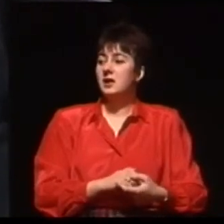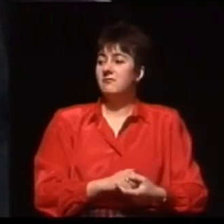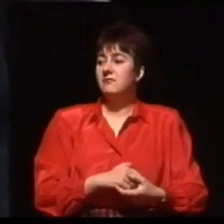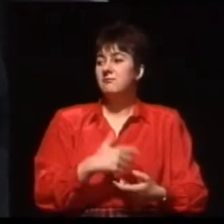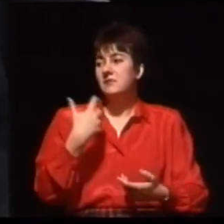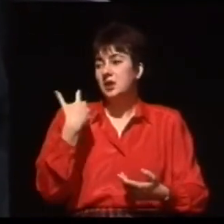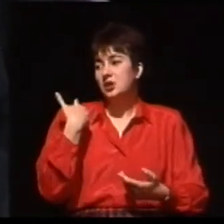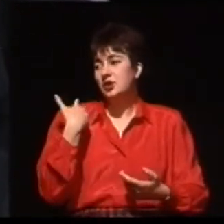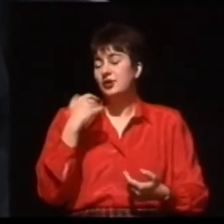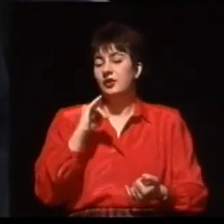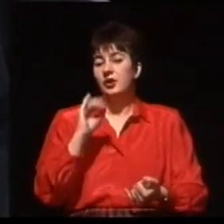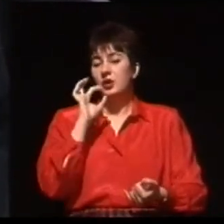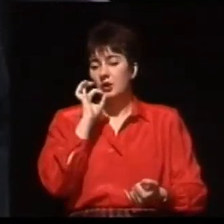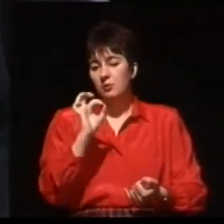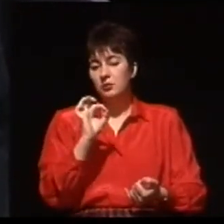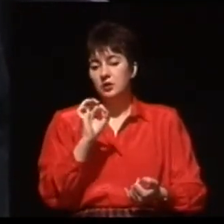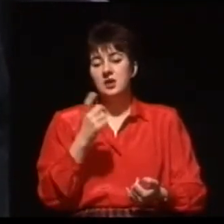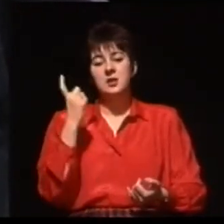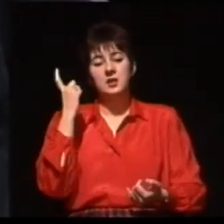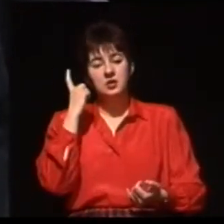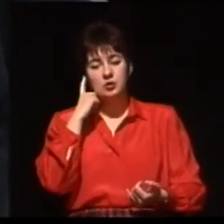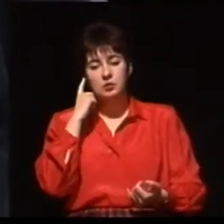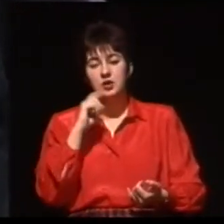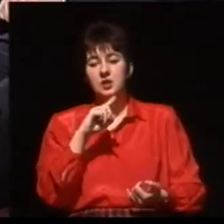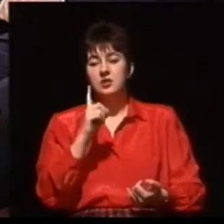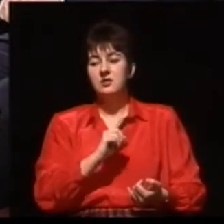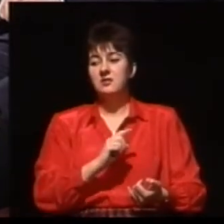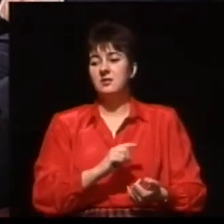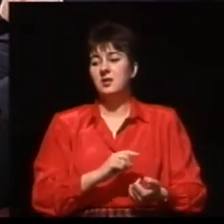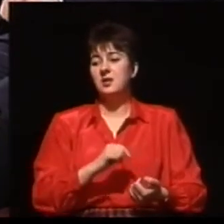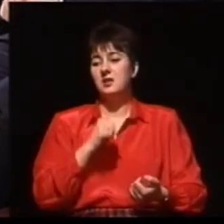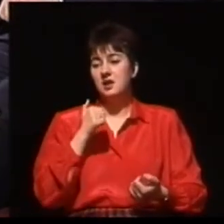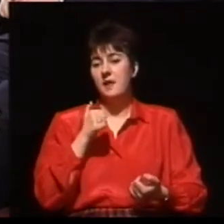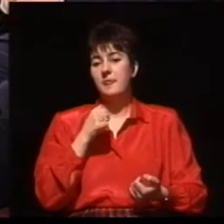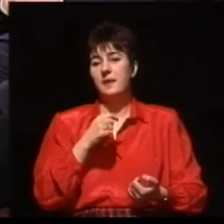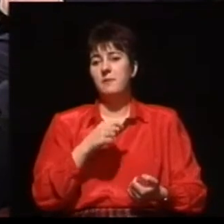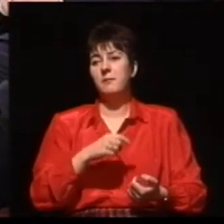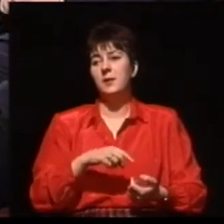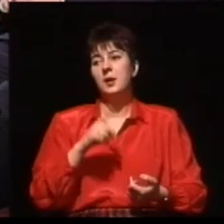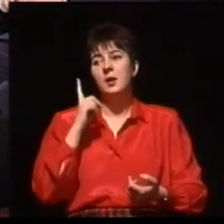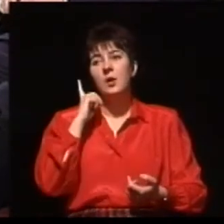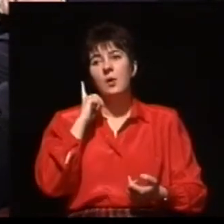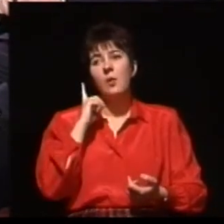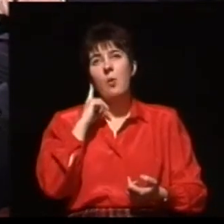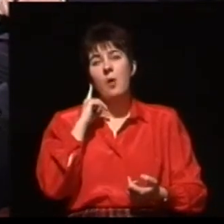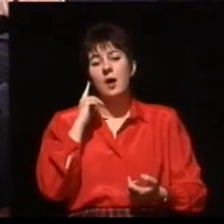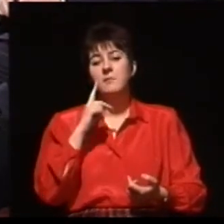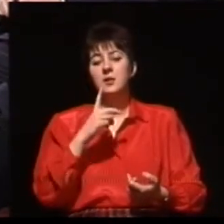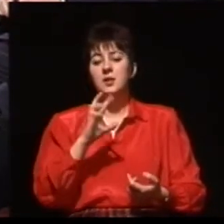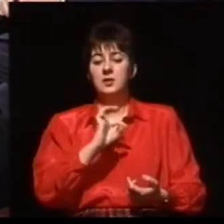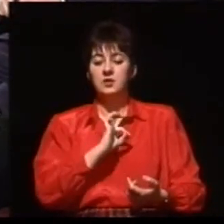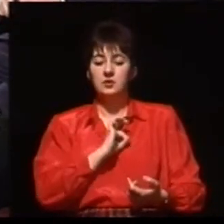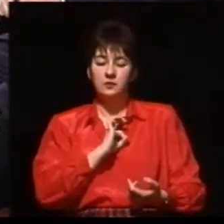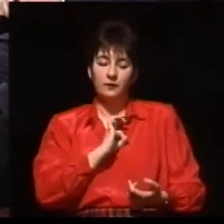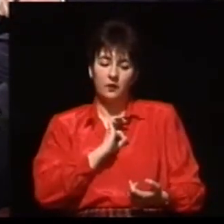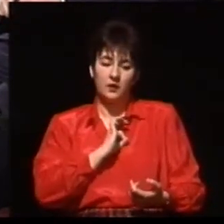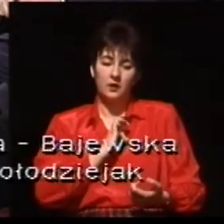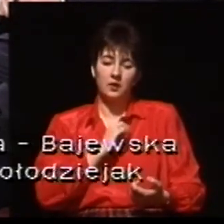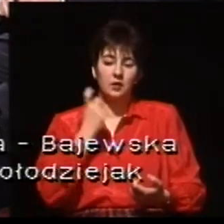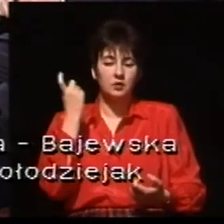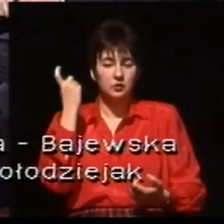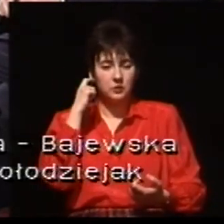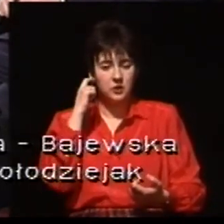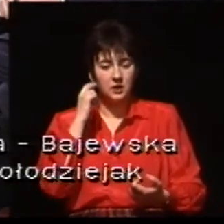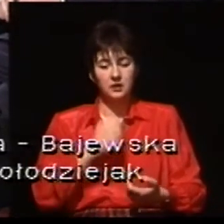sytuacji, gdy słyszy dobrze na jedno ucho. Pomówmy chwilę o ośrodku, który powołano pół roku temu. Czym jest Kohler Center? Czy